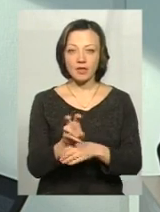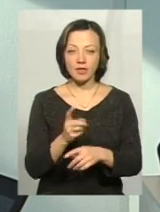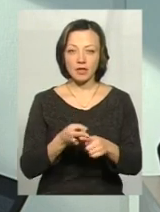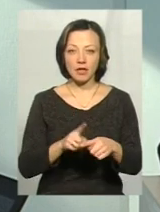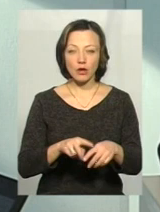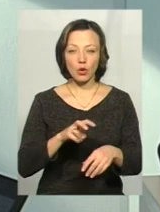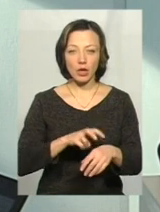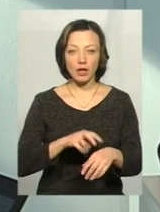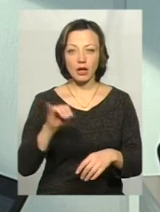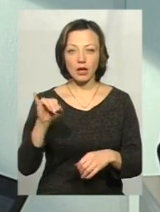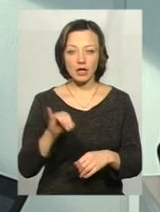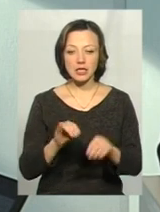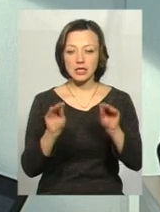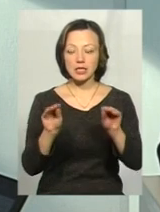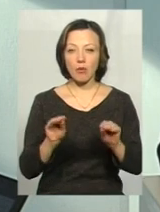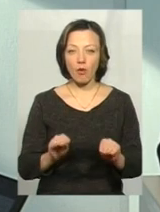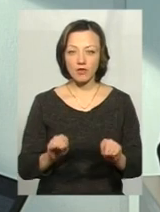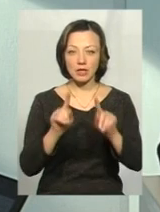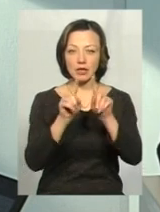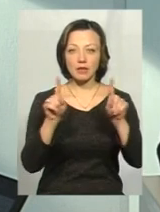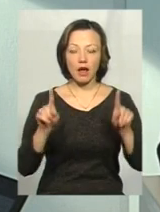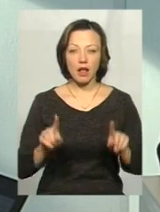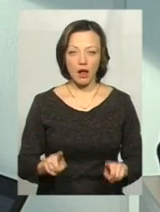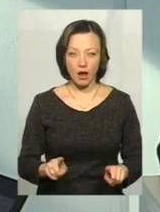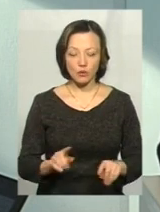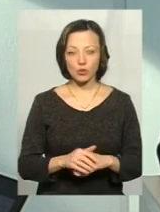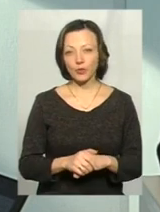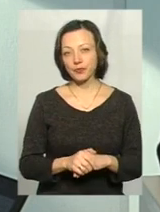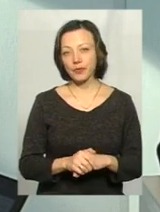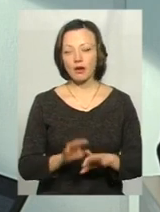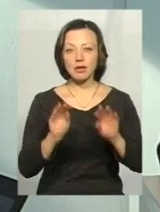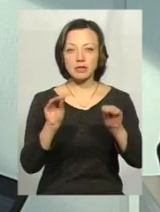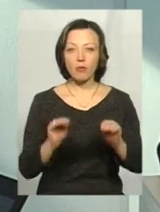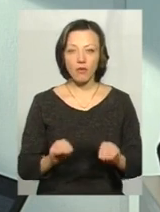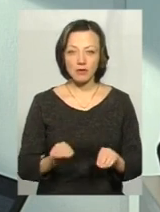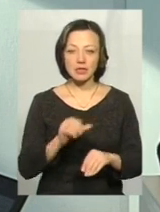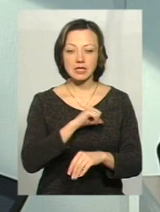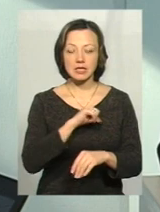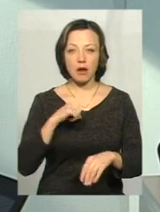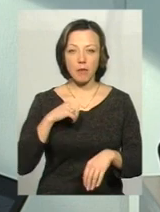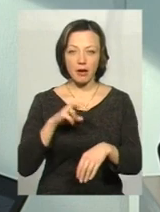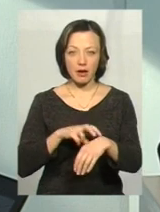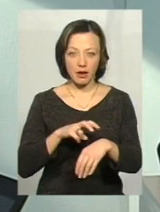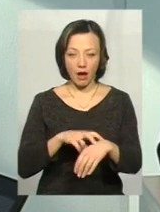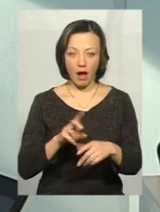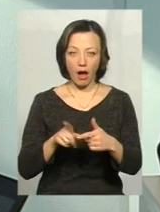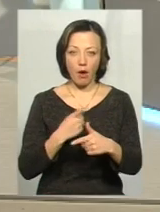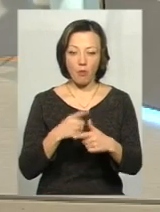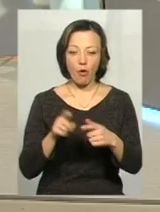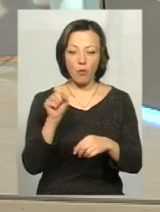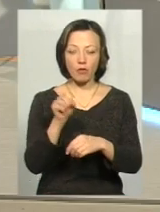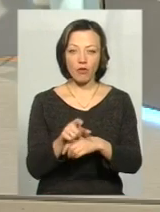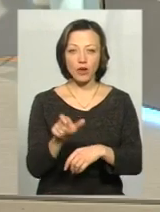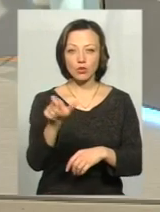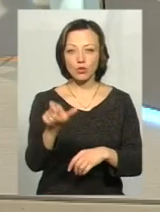лікаря і заповнити декларацію. Декларацію заповняє сам лікар або уповноважена